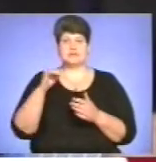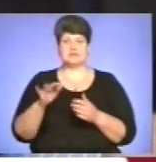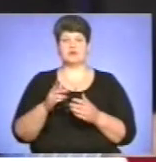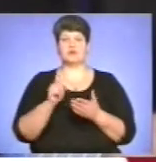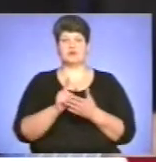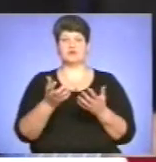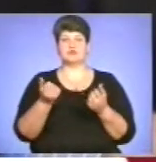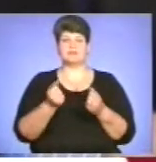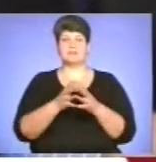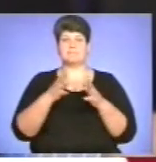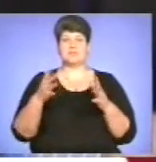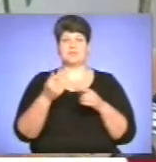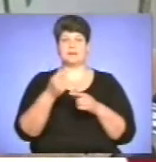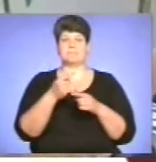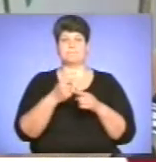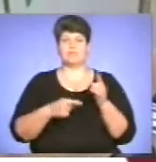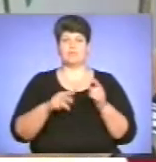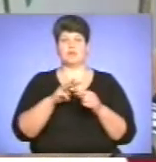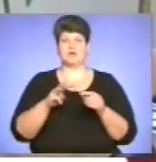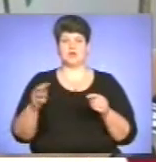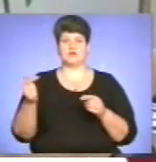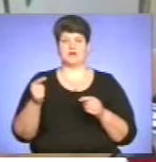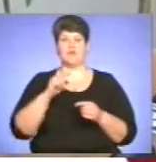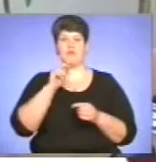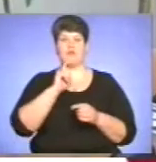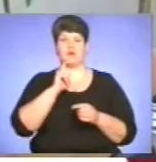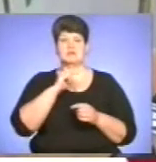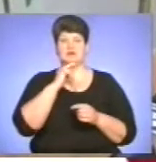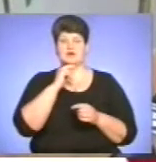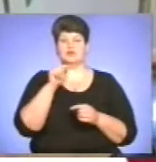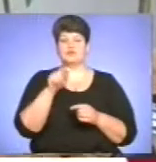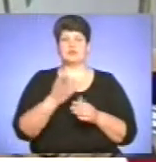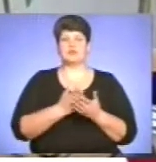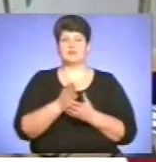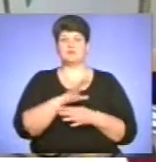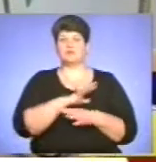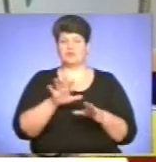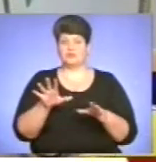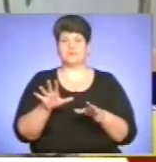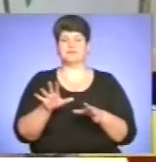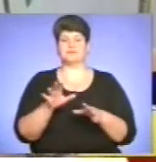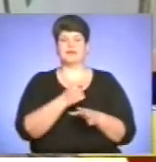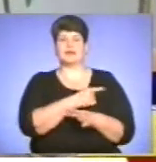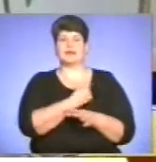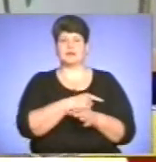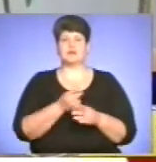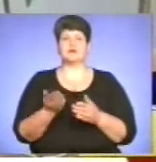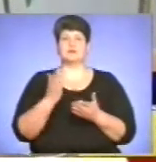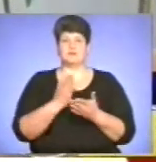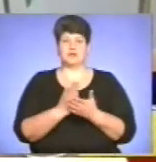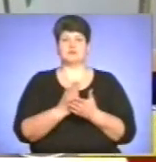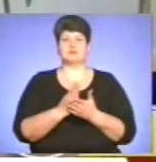більше півмільйона гривень. Показу зауважень у нас не було по даному напрямку, ліки доходять за призначенням.